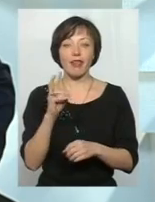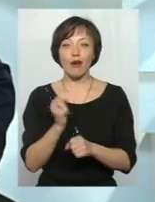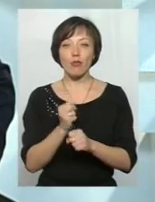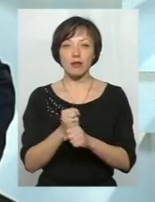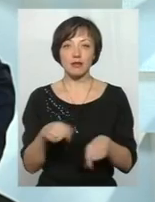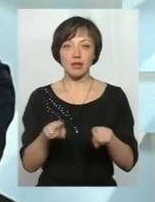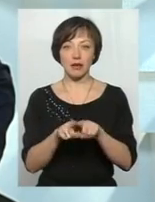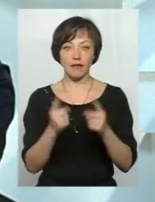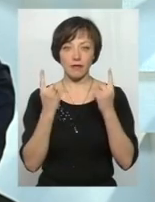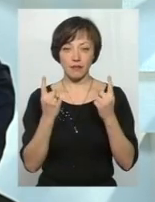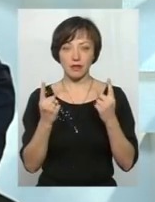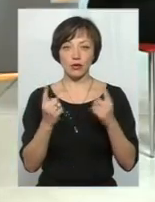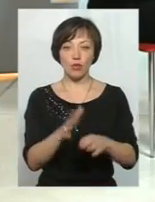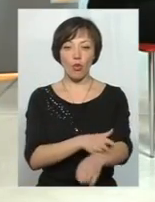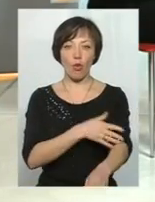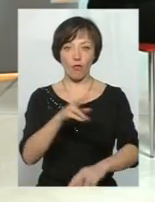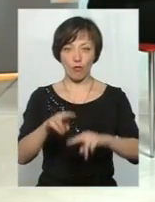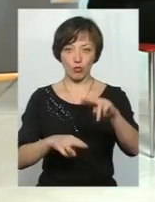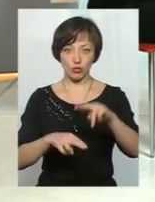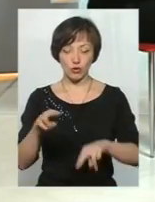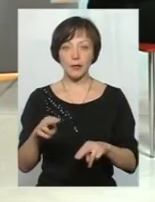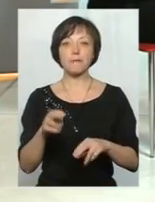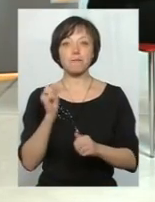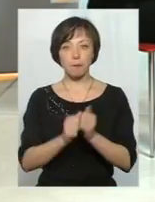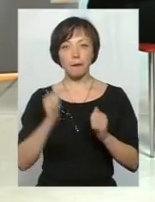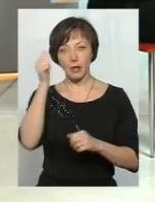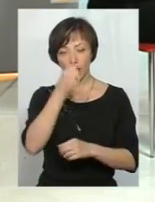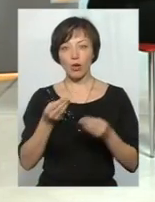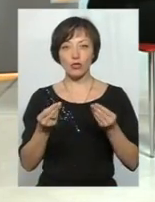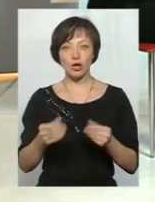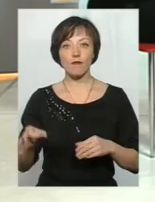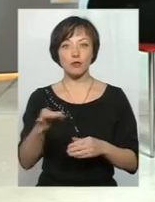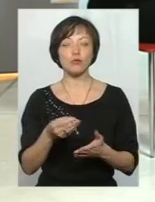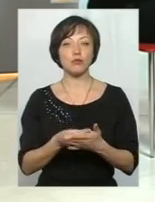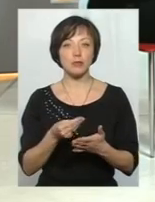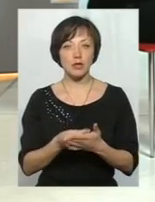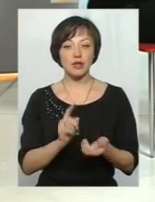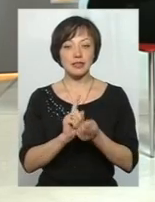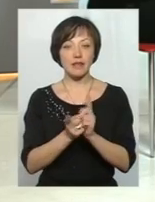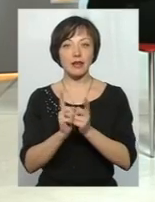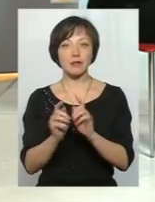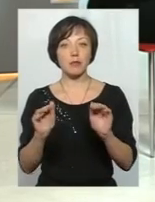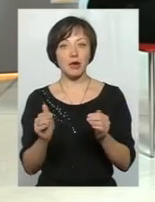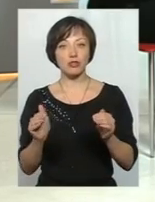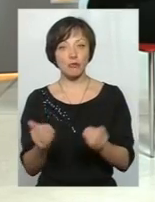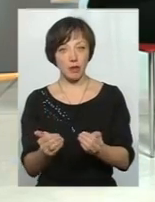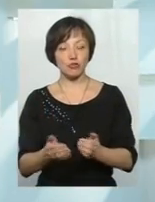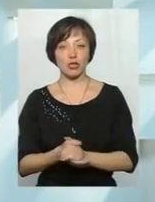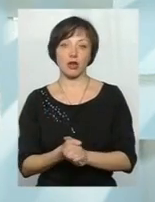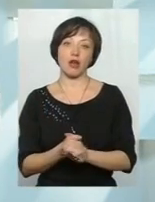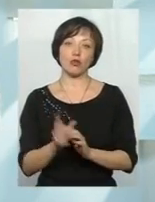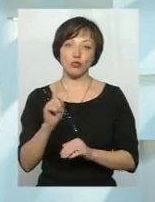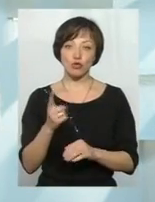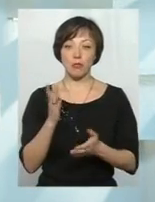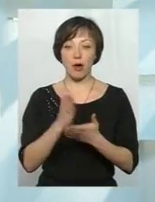такий суттєвий довгобуд, адже з кожним роком грошей в обласному бюджеті ставатиме все менше і менше, адже